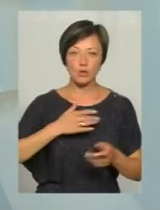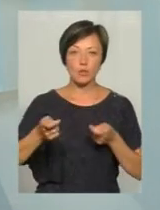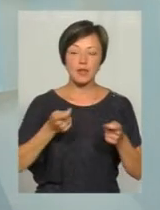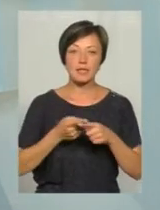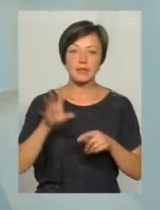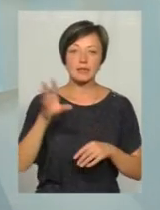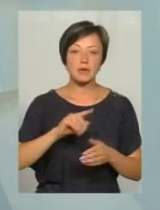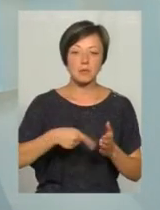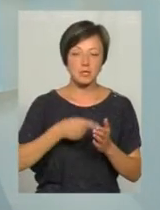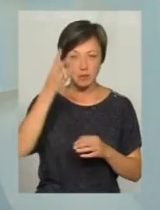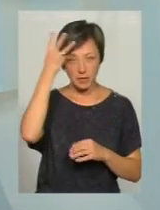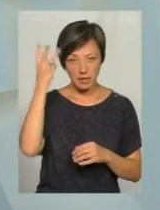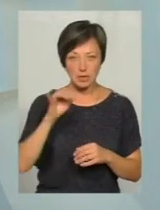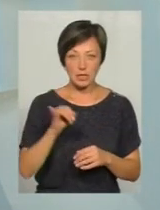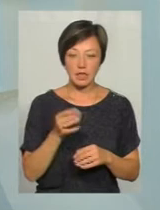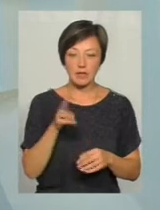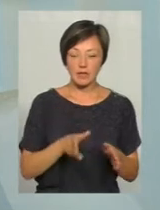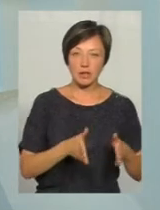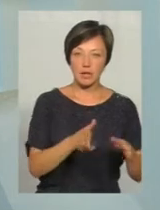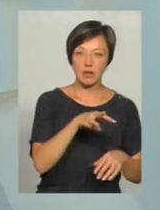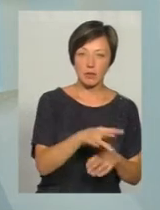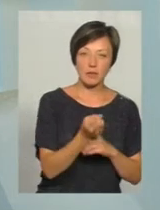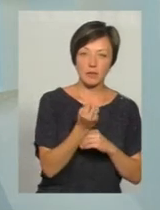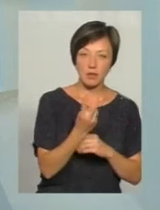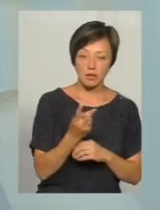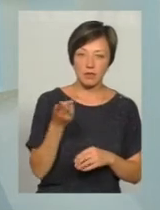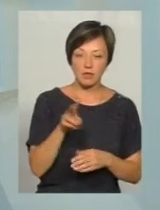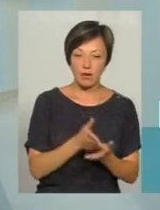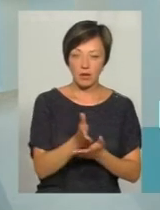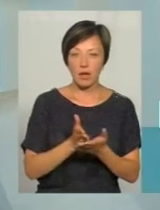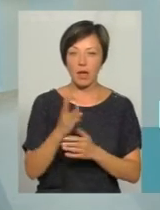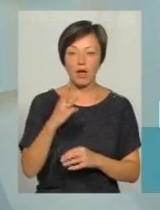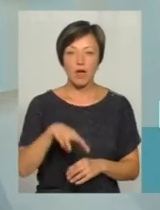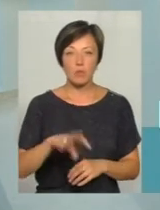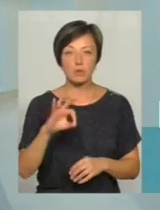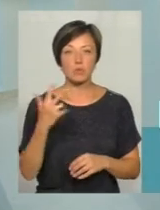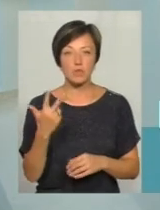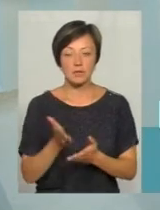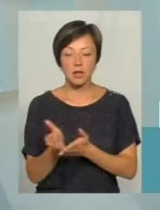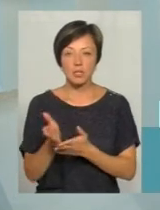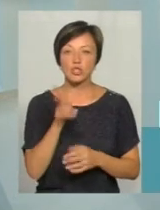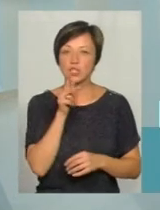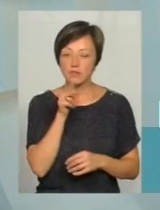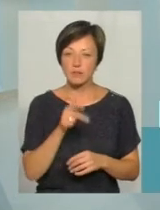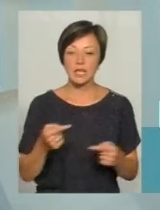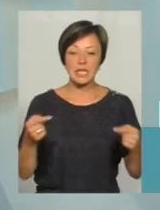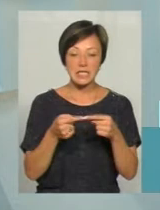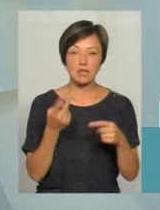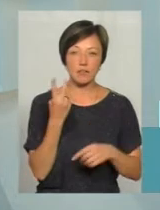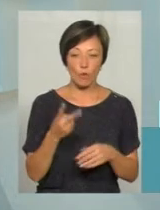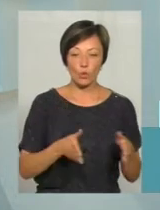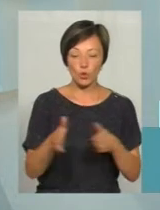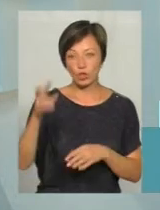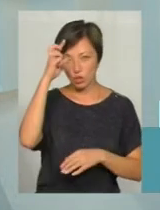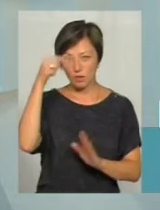все місто Хмельницький, а також дві траси М-12 у два напрямки та Н-03 в напрямку Чернівці. Тобто саме на цих дорогах